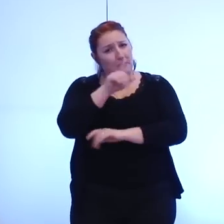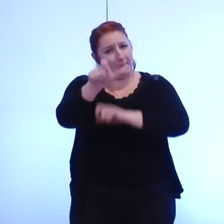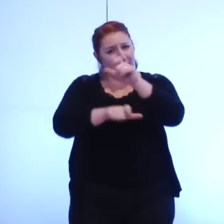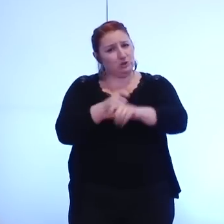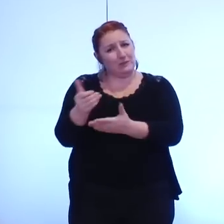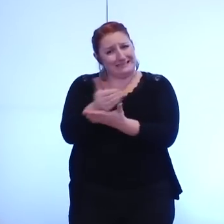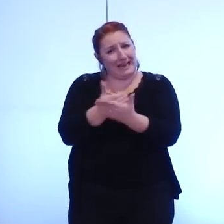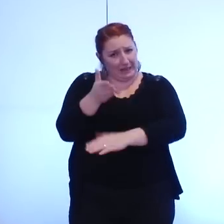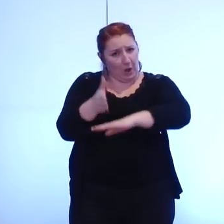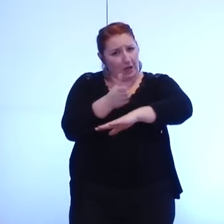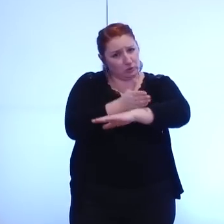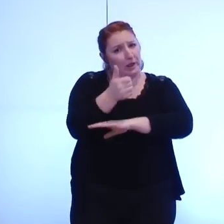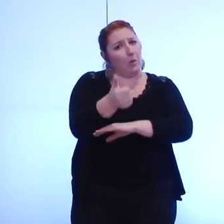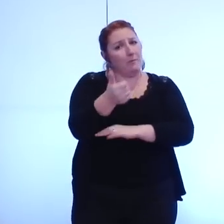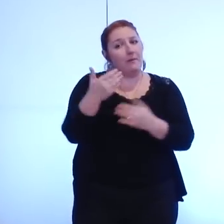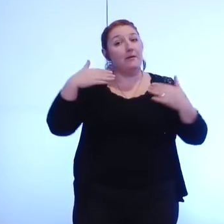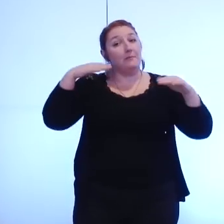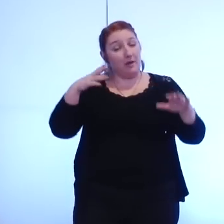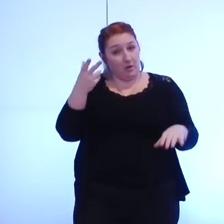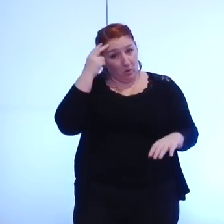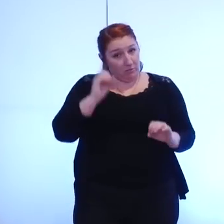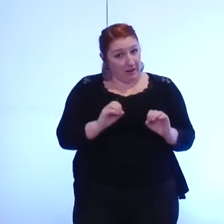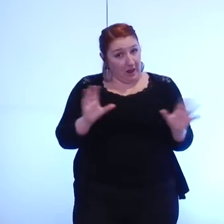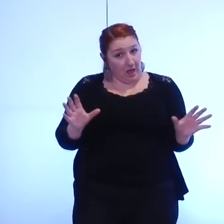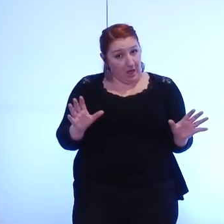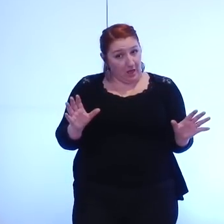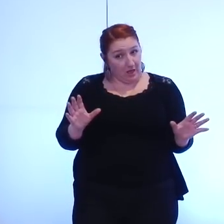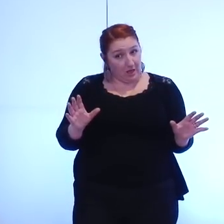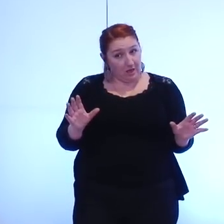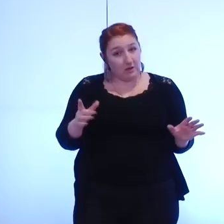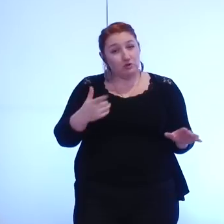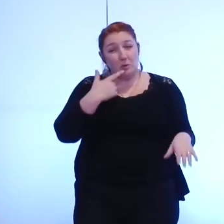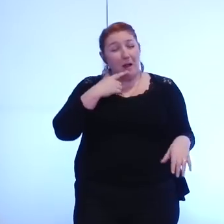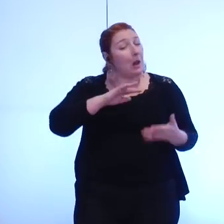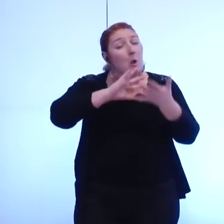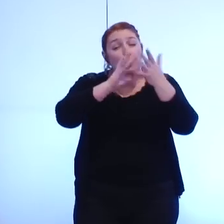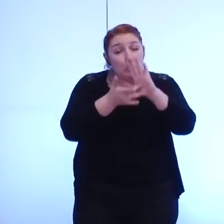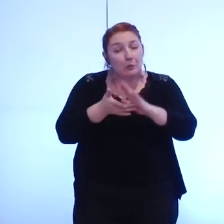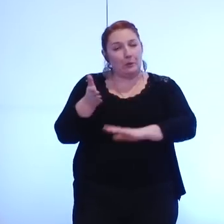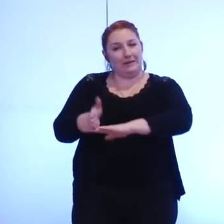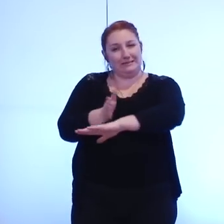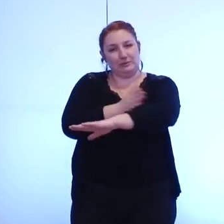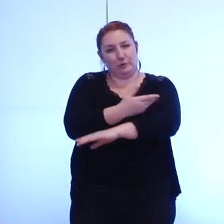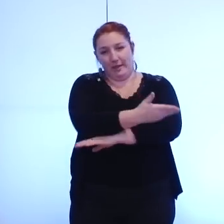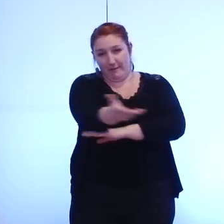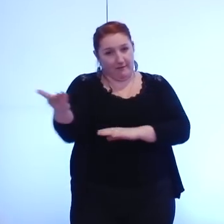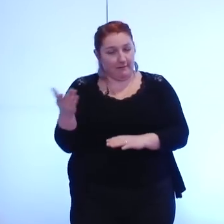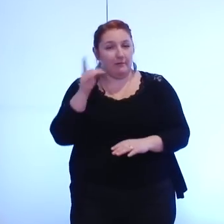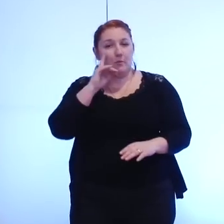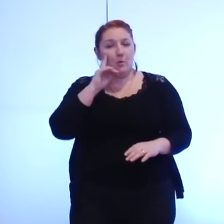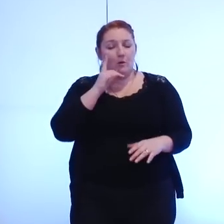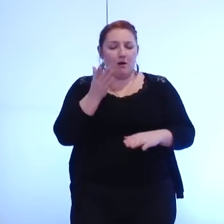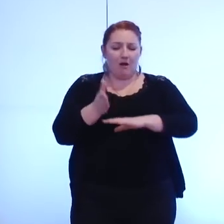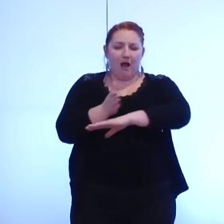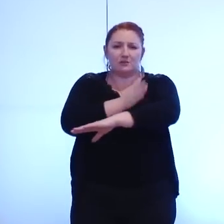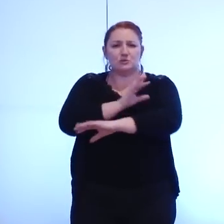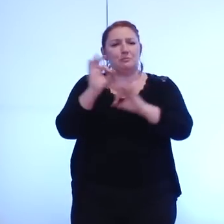actionnaires mais vous avez bien compris il s'agit de tous les actionnaires parce que ces actions à la compagnie